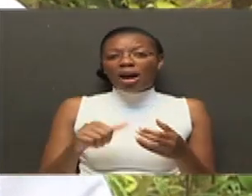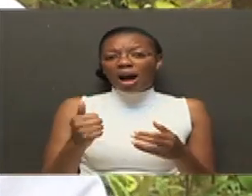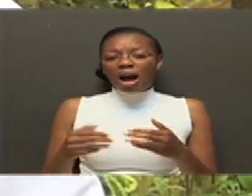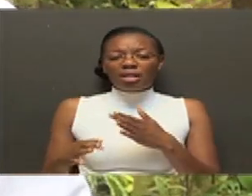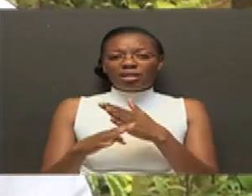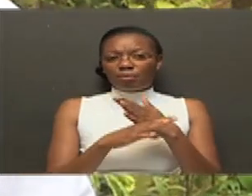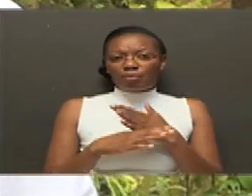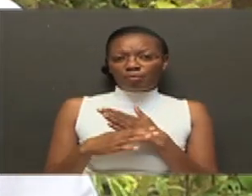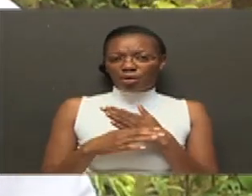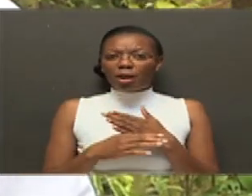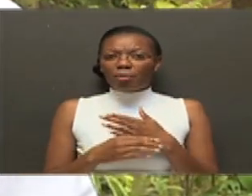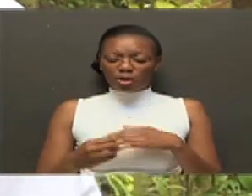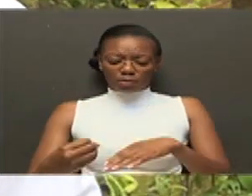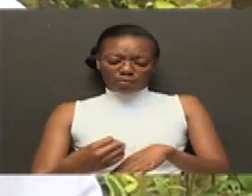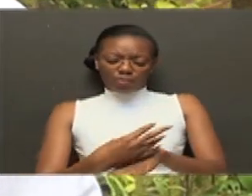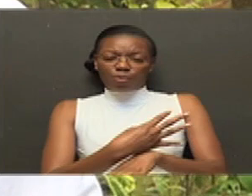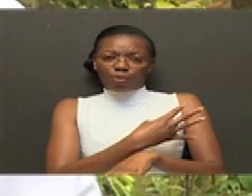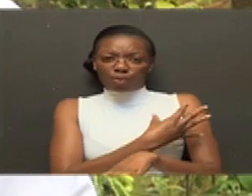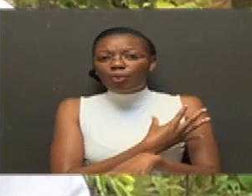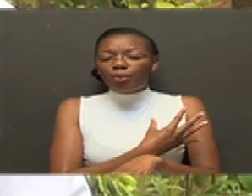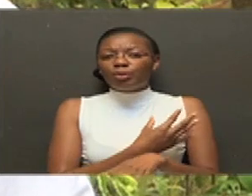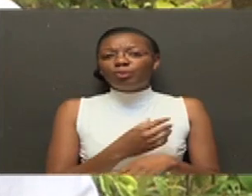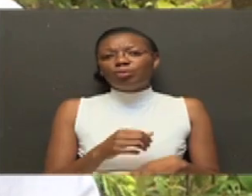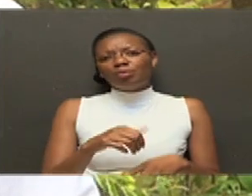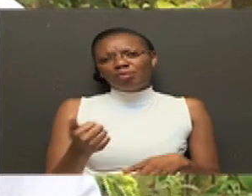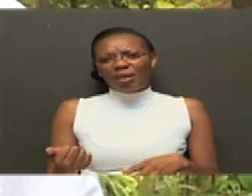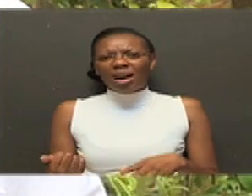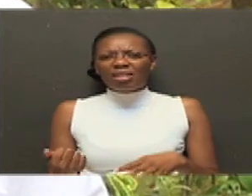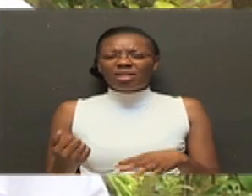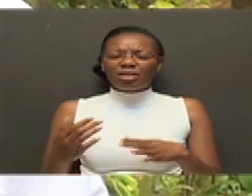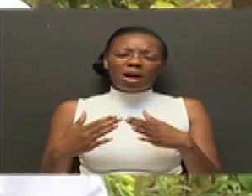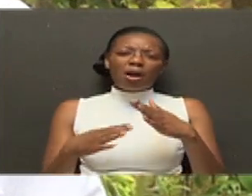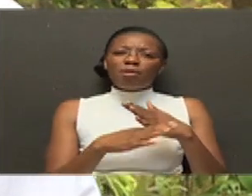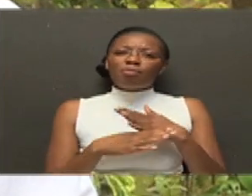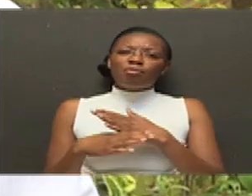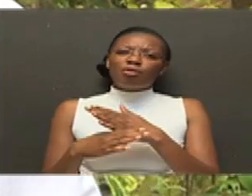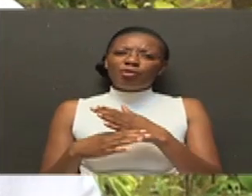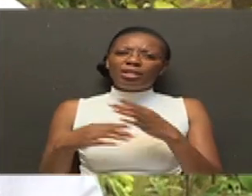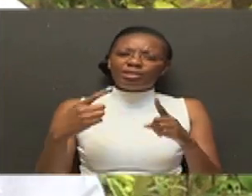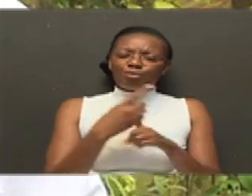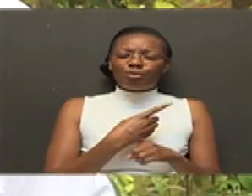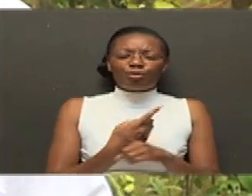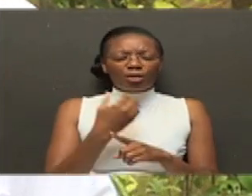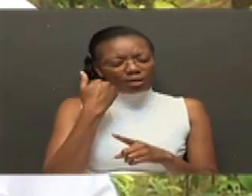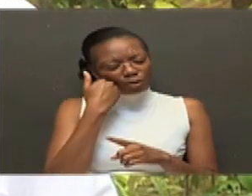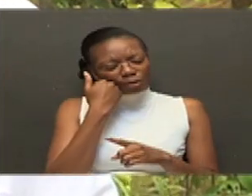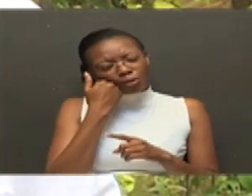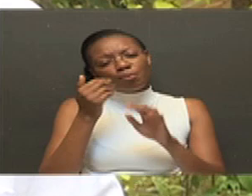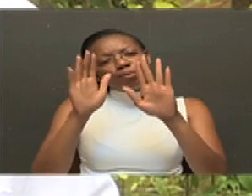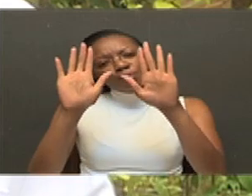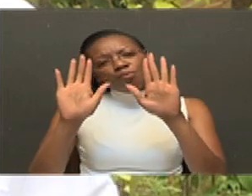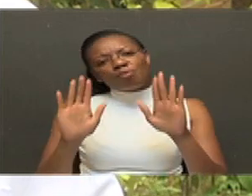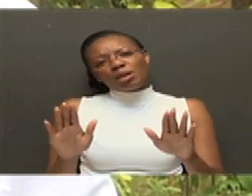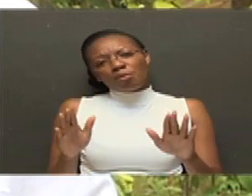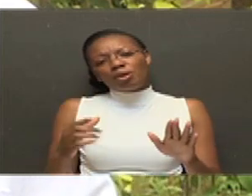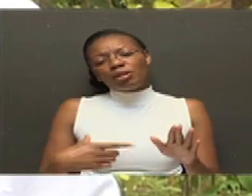cancer sasa ni shida kwa nchi yetu. Iwagalia hiyo muti imekatwa, imeeda forever. Ina take 40 years tumachua. So ni mzuri, tuwagalia,